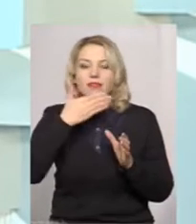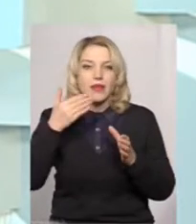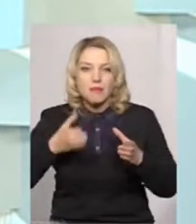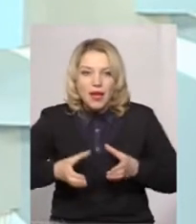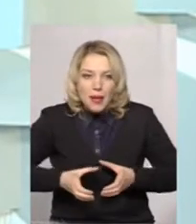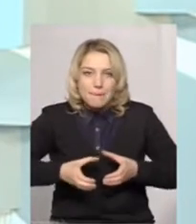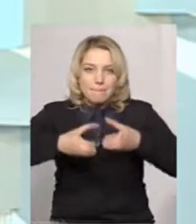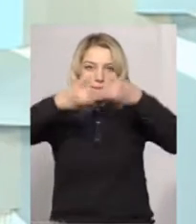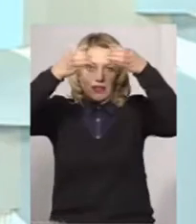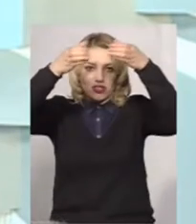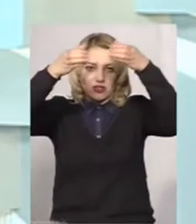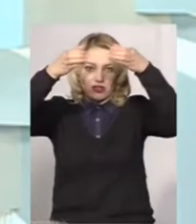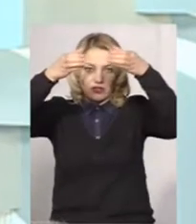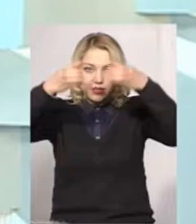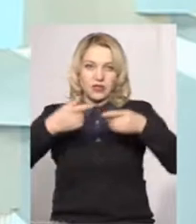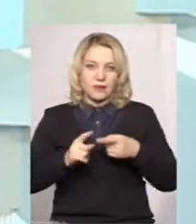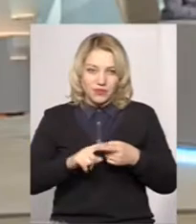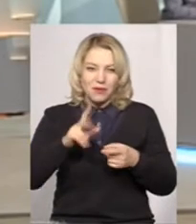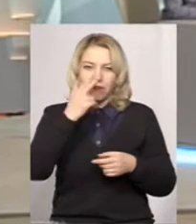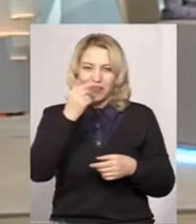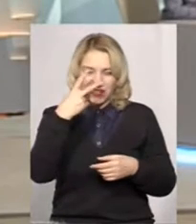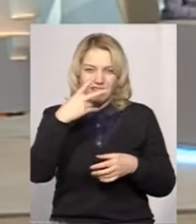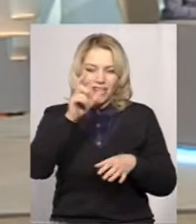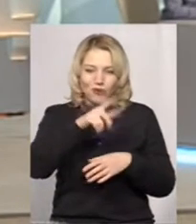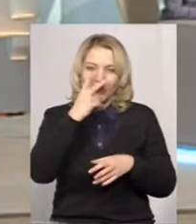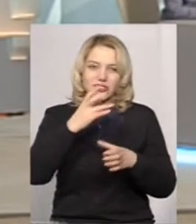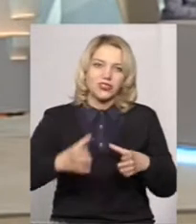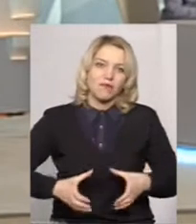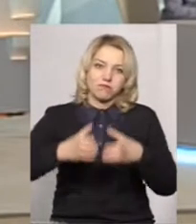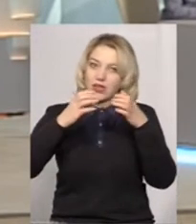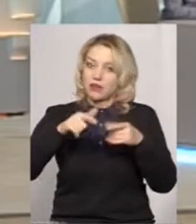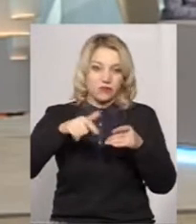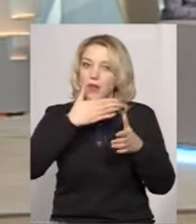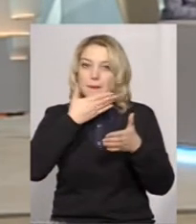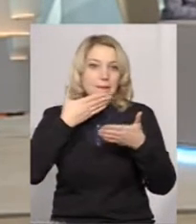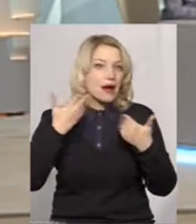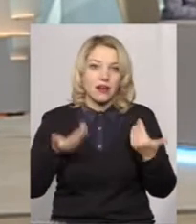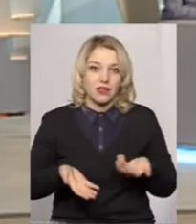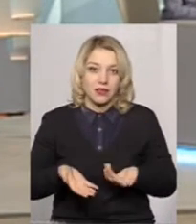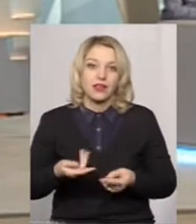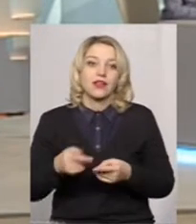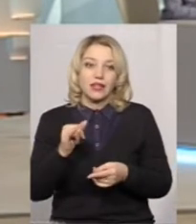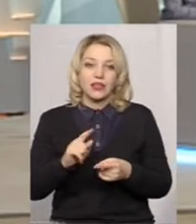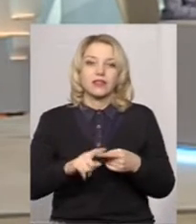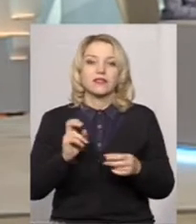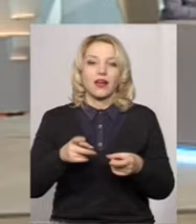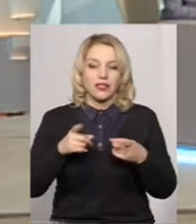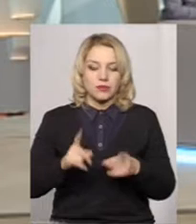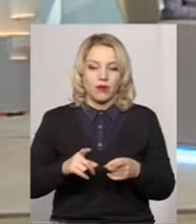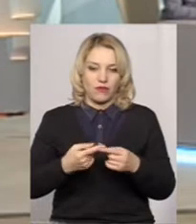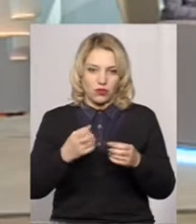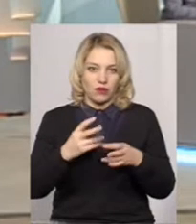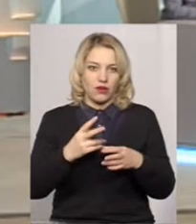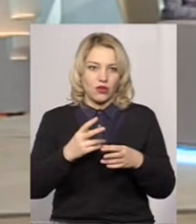башні Розновського. Оце, як ми всі привикли бачити, оця скважина, її просто немає. Насправді, надкаптажна